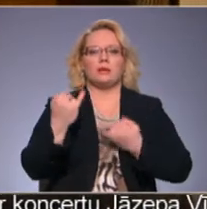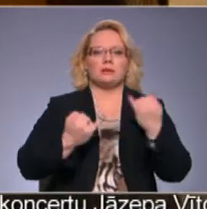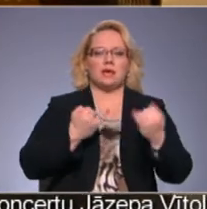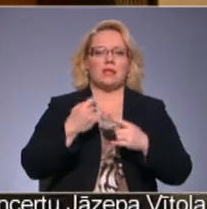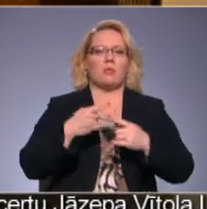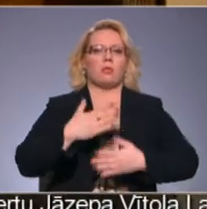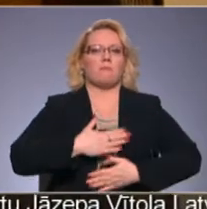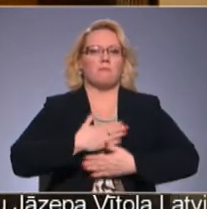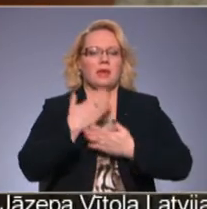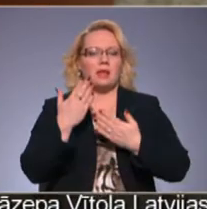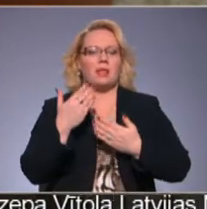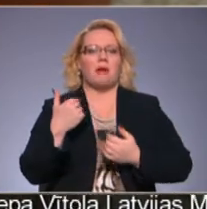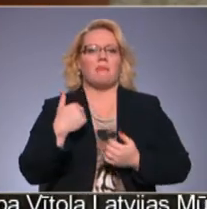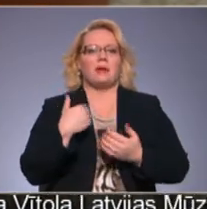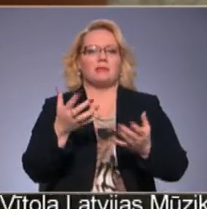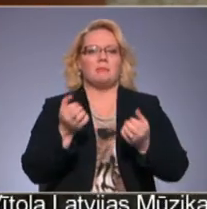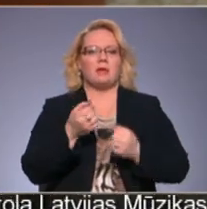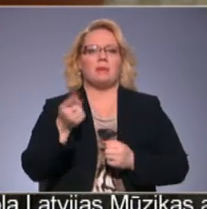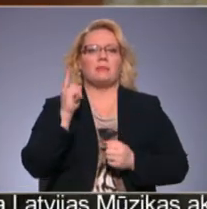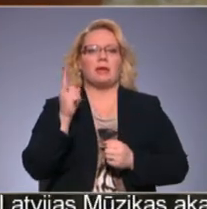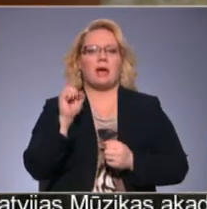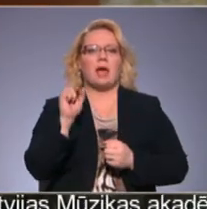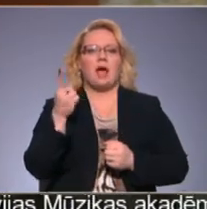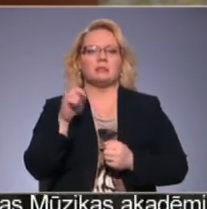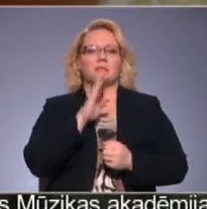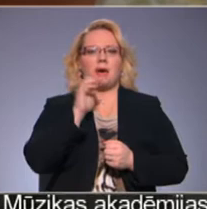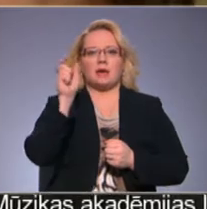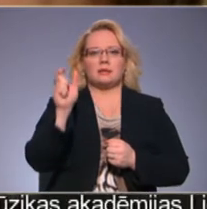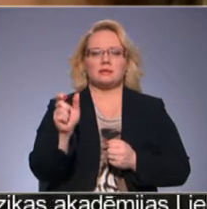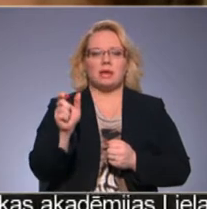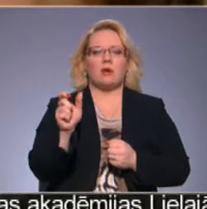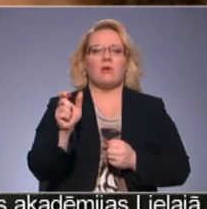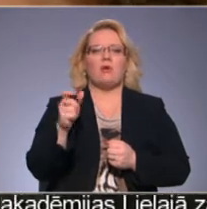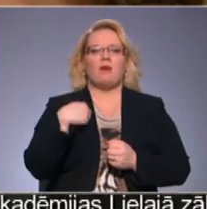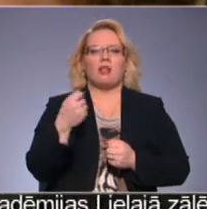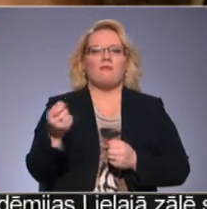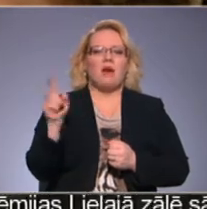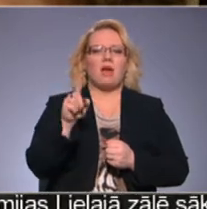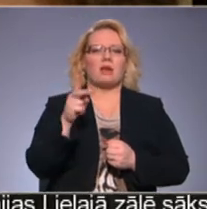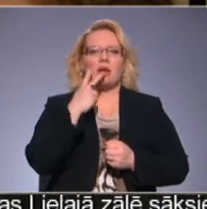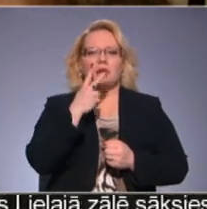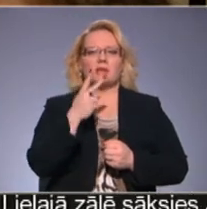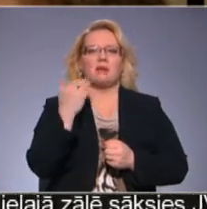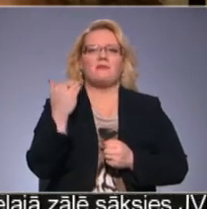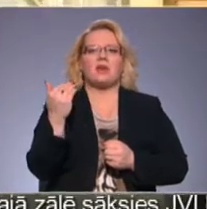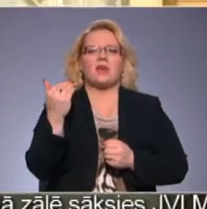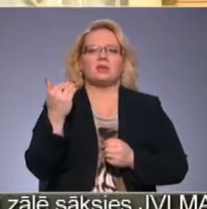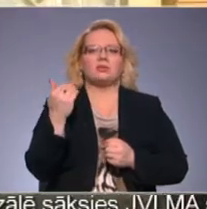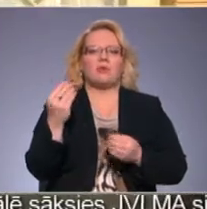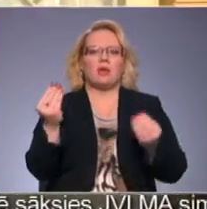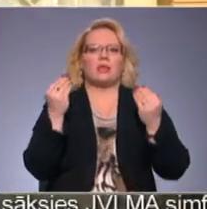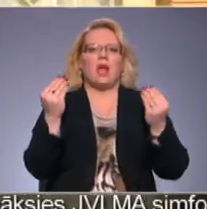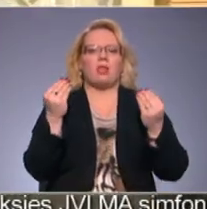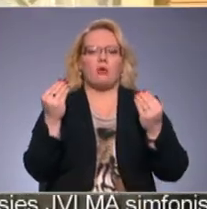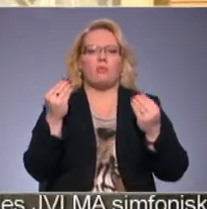nīlam Bet mēs paņemam tikai Aspāziju vienu pašu Mēs vēl vairāk redzam to viņus lielu Bet,